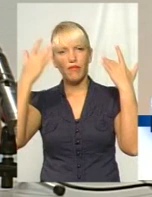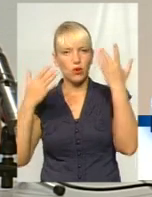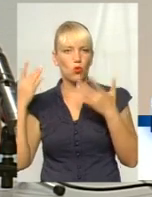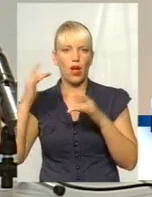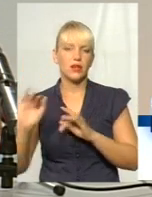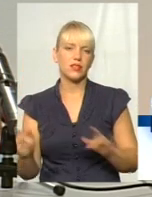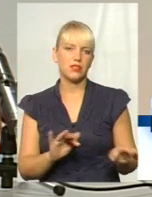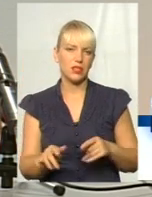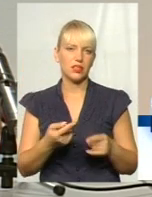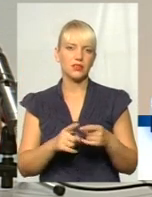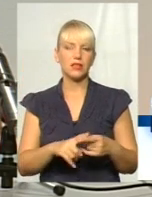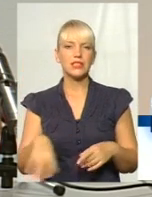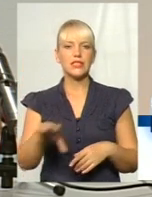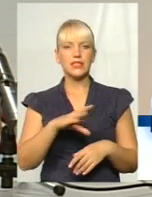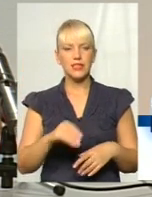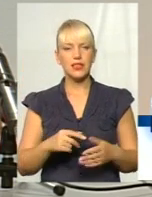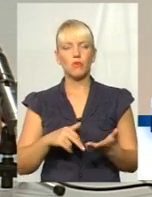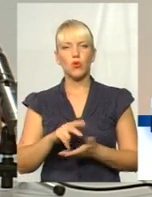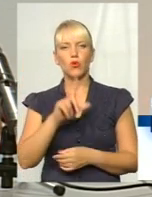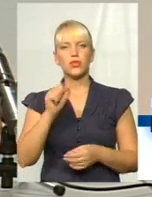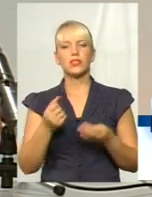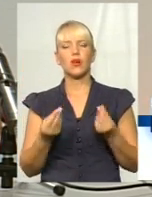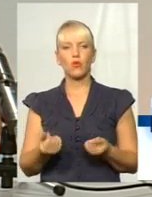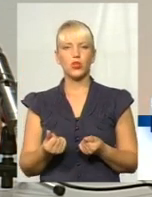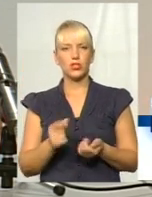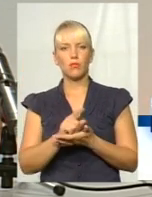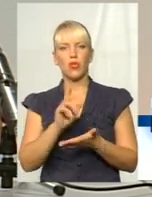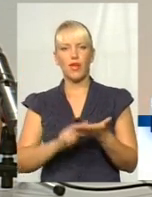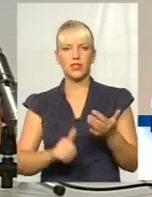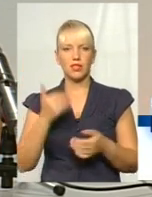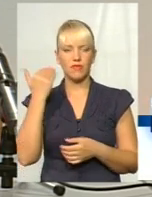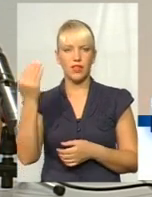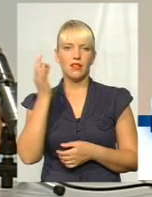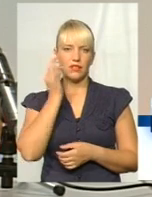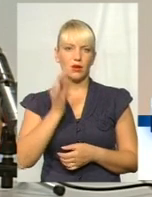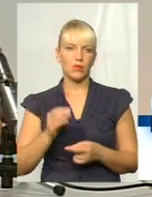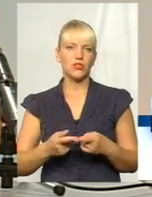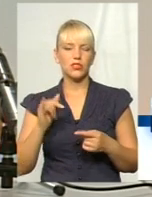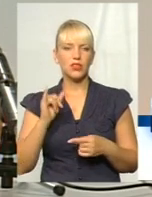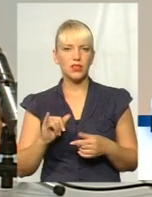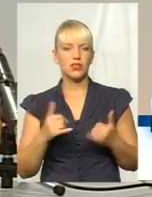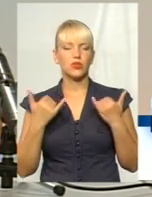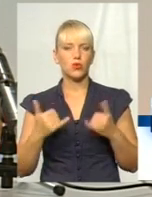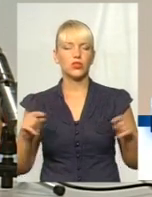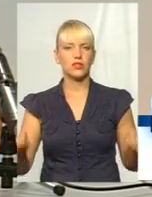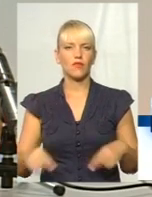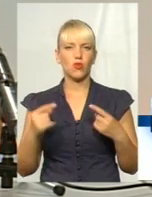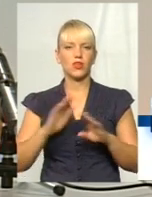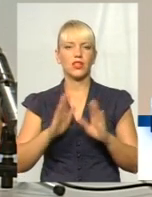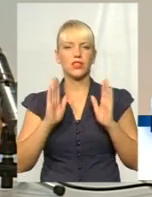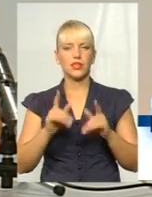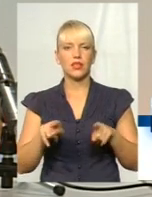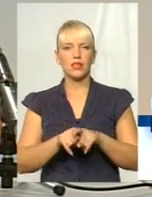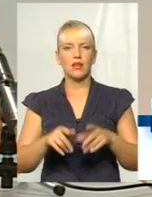і все це проходить за рахунок коштів платників податків Німеччини. Крім того, сьогодні створений не тільки такий